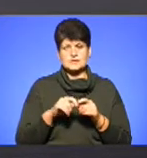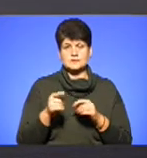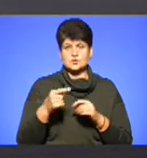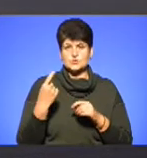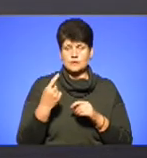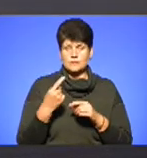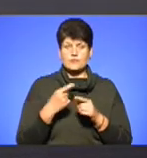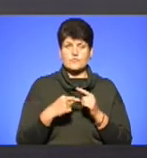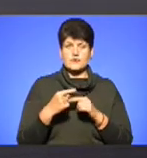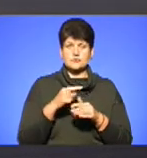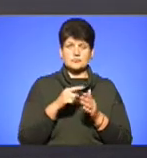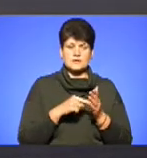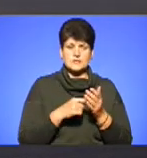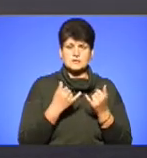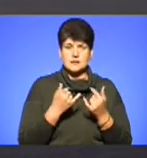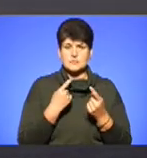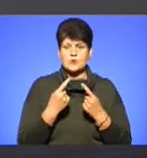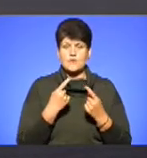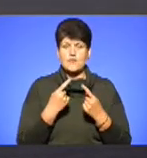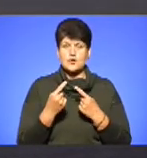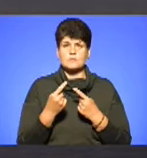Знову повернуся до питання, ми зараз говоримо так,